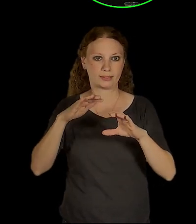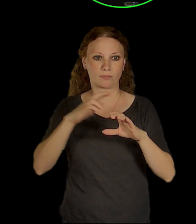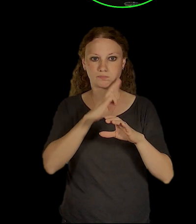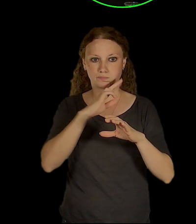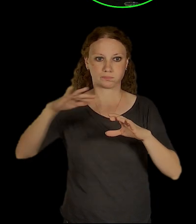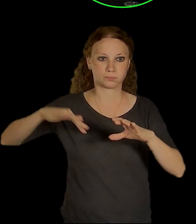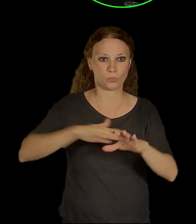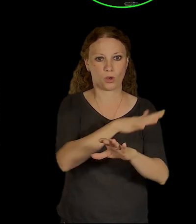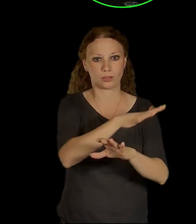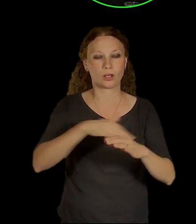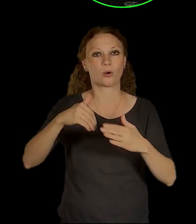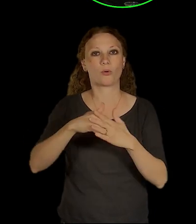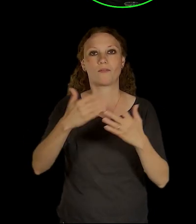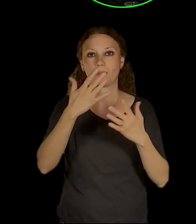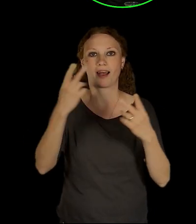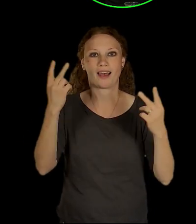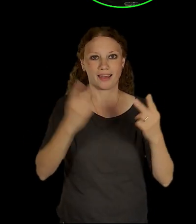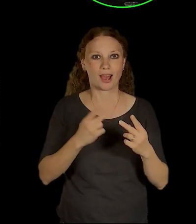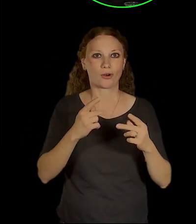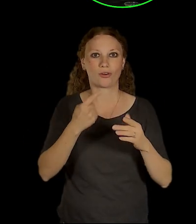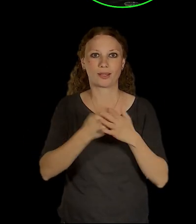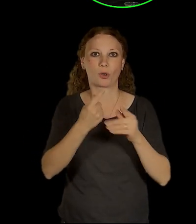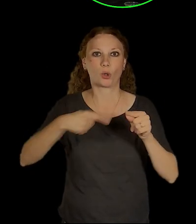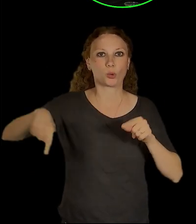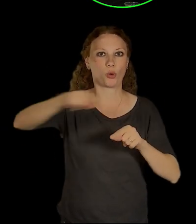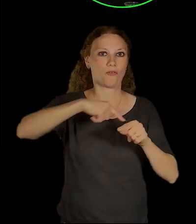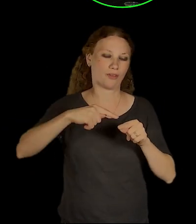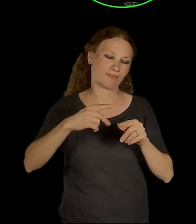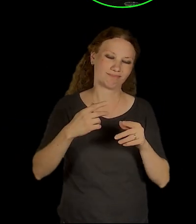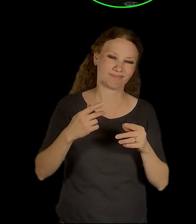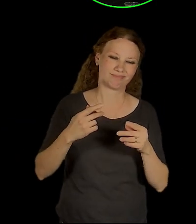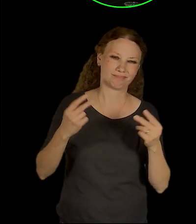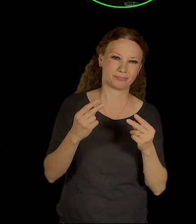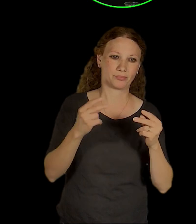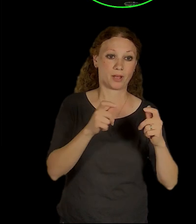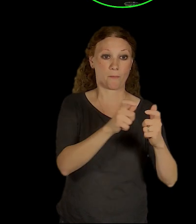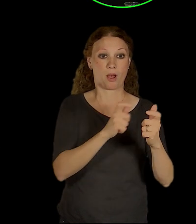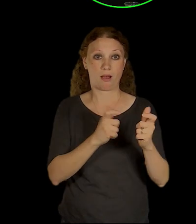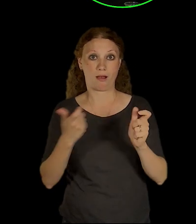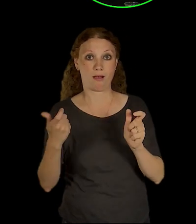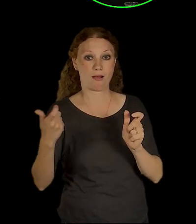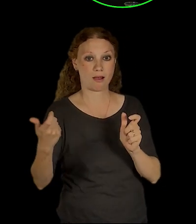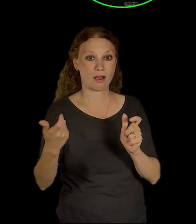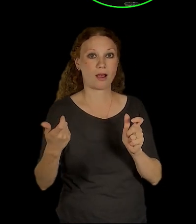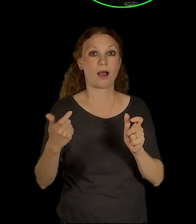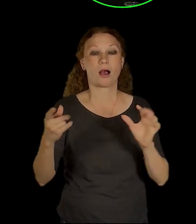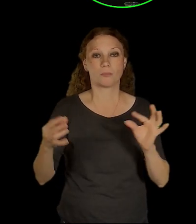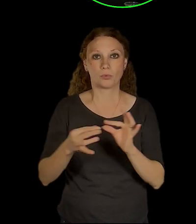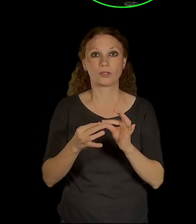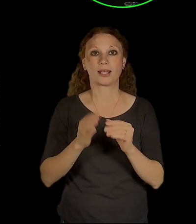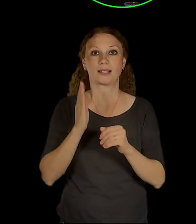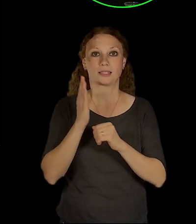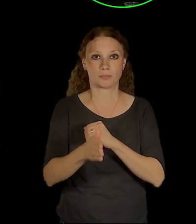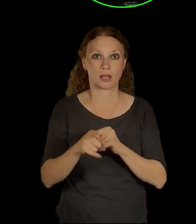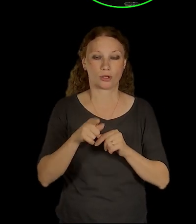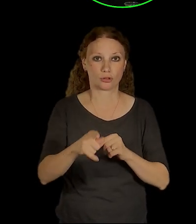skrytej kruháč nad tím kolejištěm, který má potenciál propojit právě ten směr Radlická do